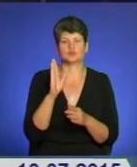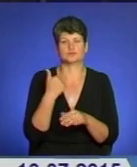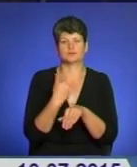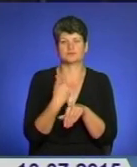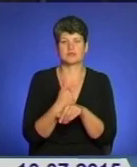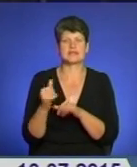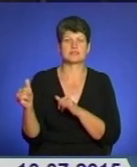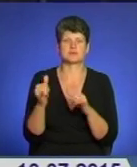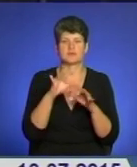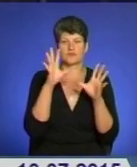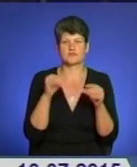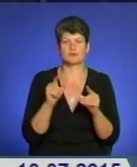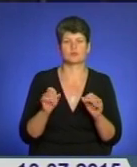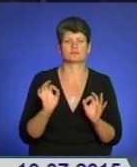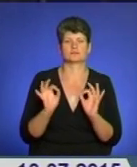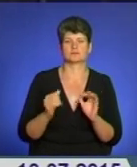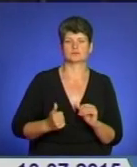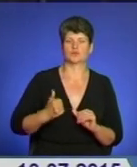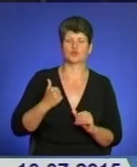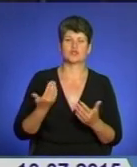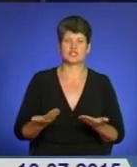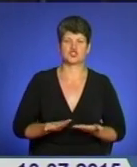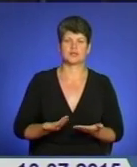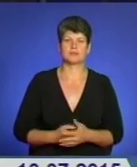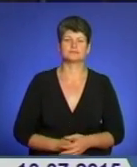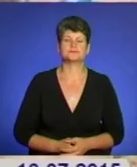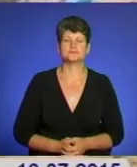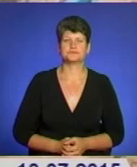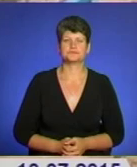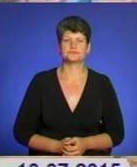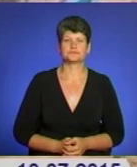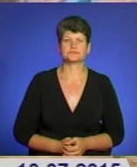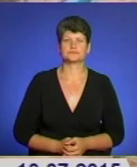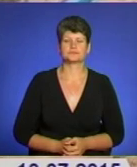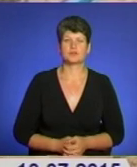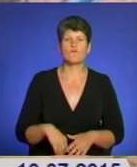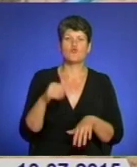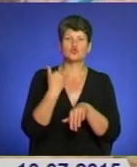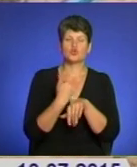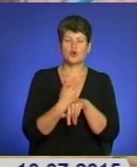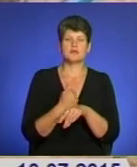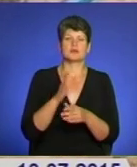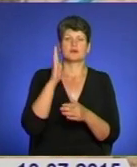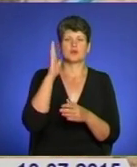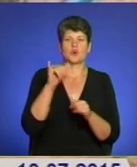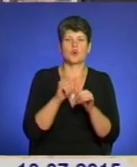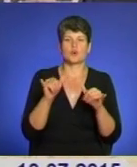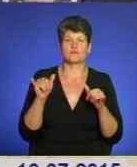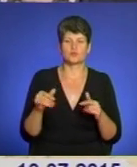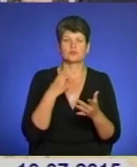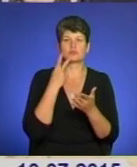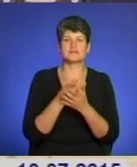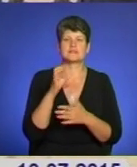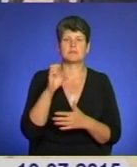забезпечать усім краянам достойне життя, слухала Валентина Павлешина. В основі стратегії розвитку, яку репрезентував